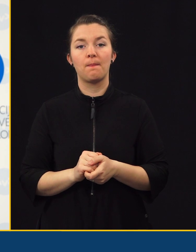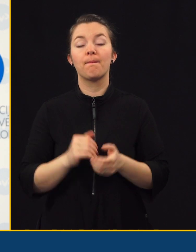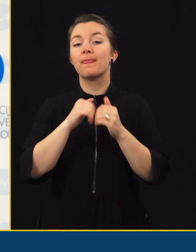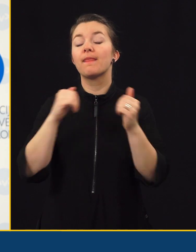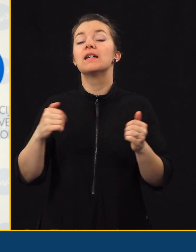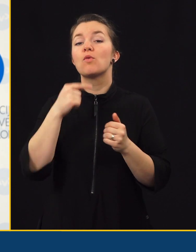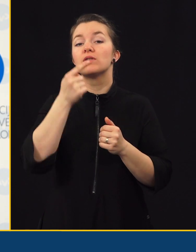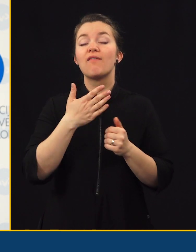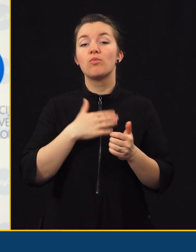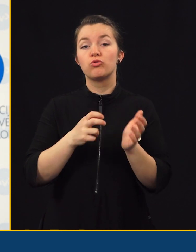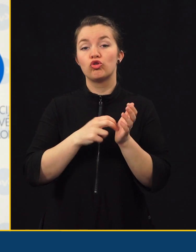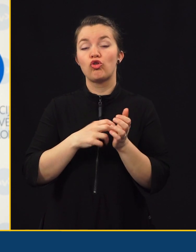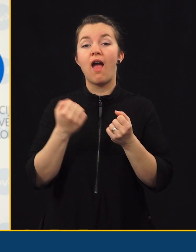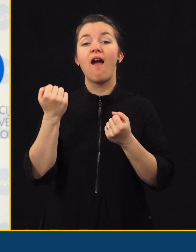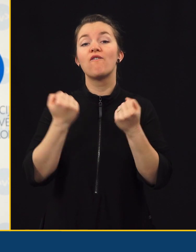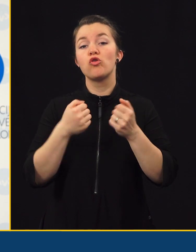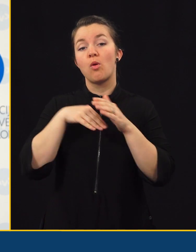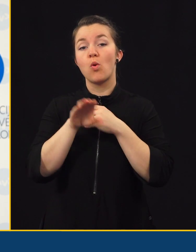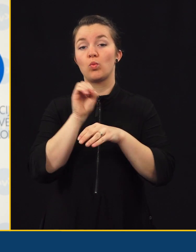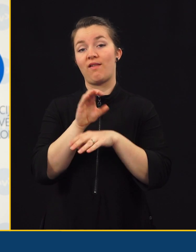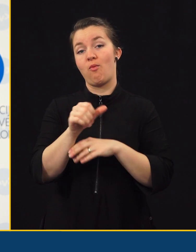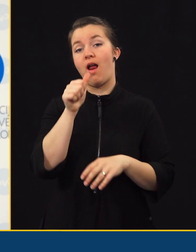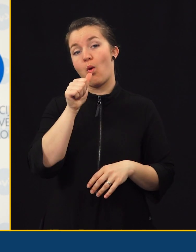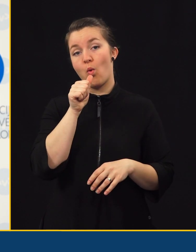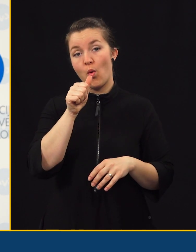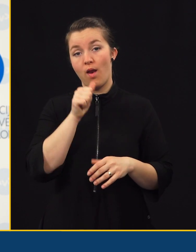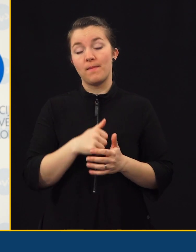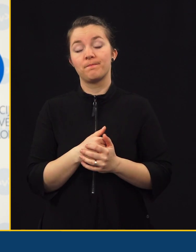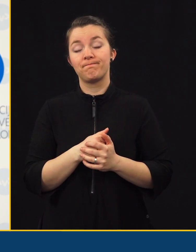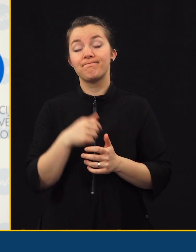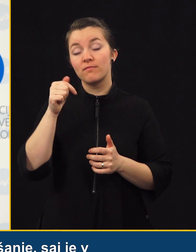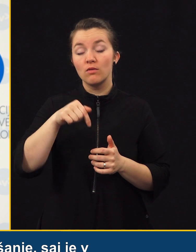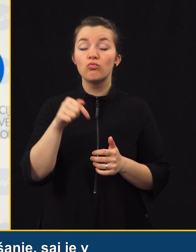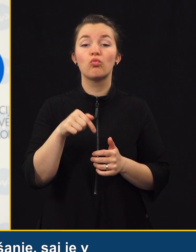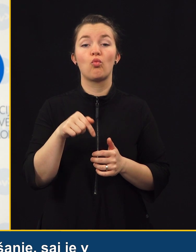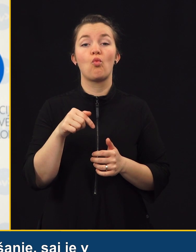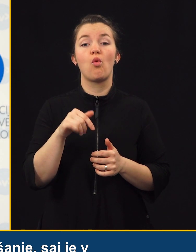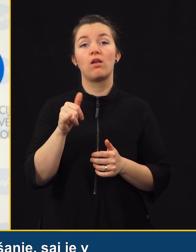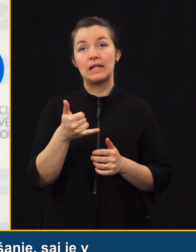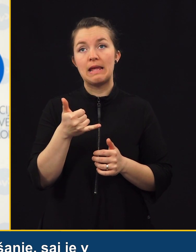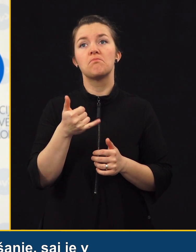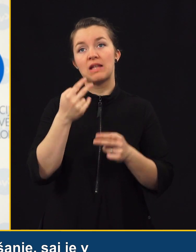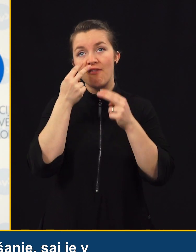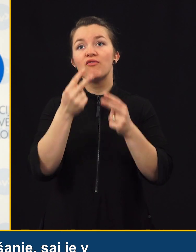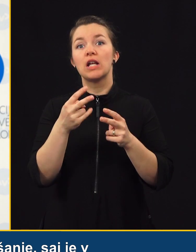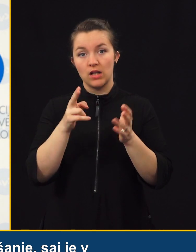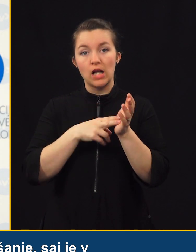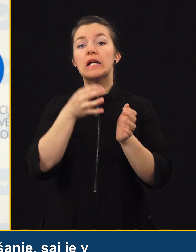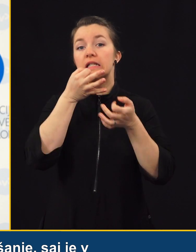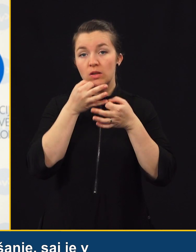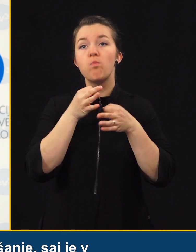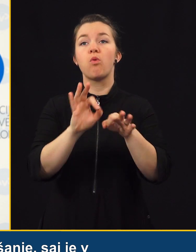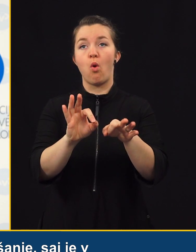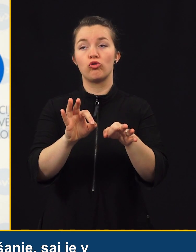Izpostavo bi rače vožnje podplivom alkohola. Tukaj je nekako zaznati vidno